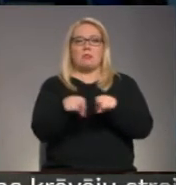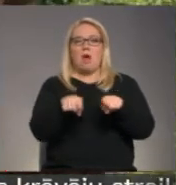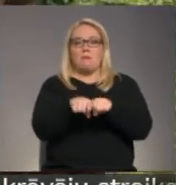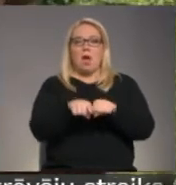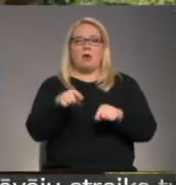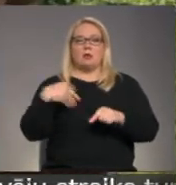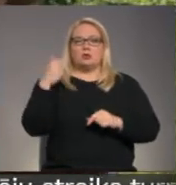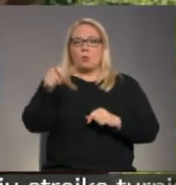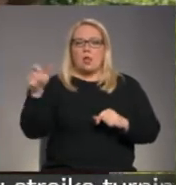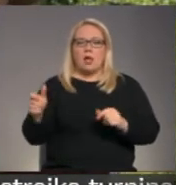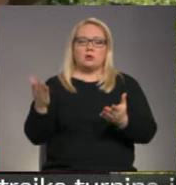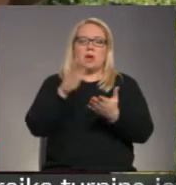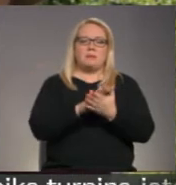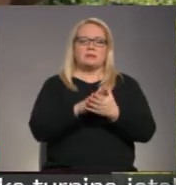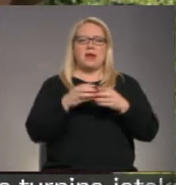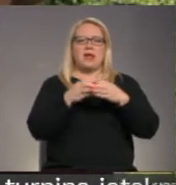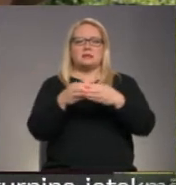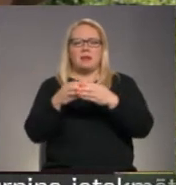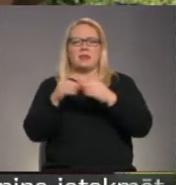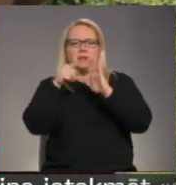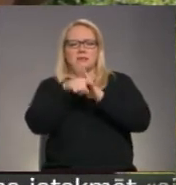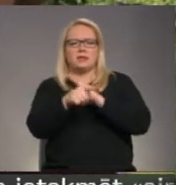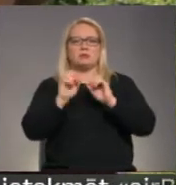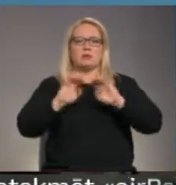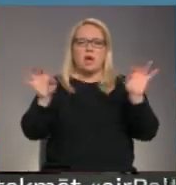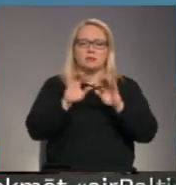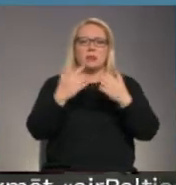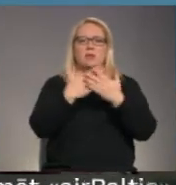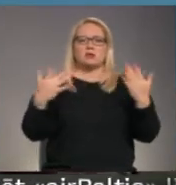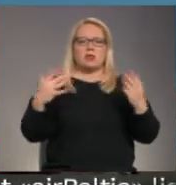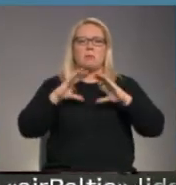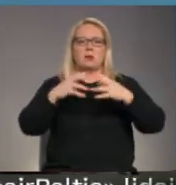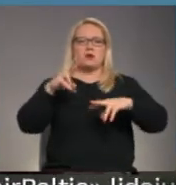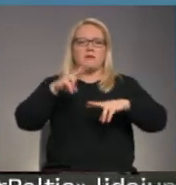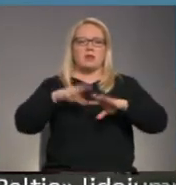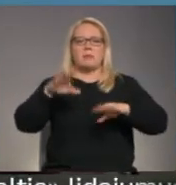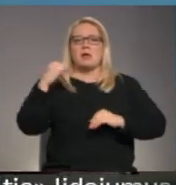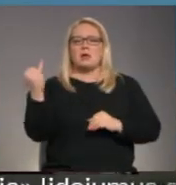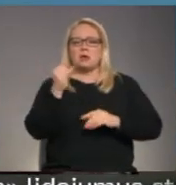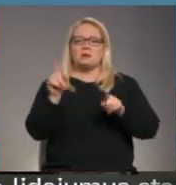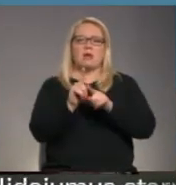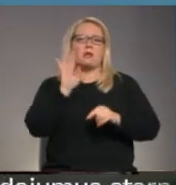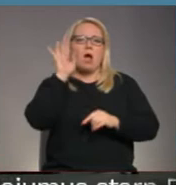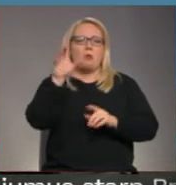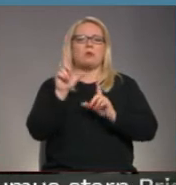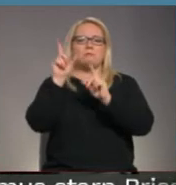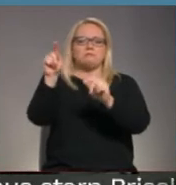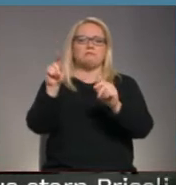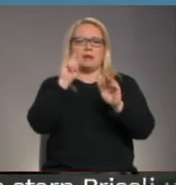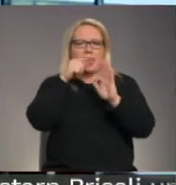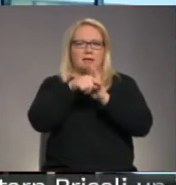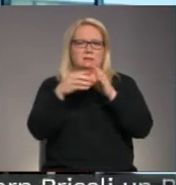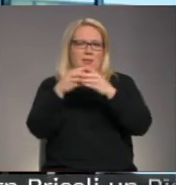iepazīstinās ar ekspedīciju stāstiem no dažādām pasaules vietām, lai ieinteresētu arī viņus nākotnē doties ekspedīcijās.